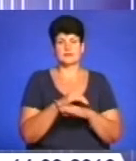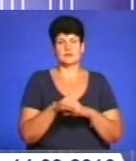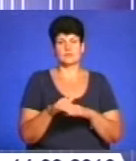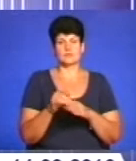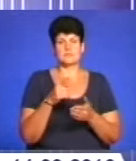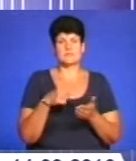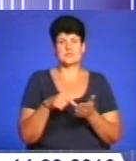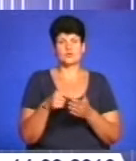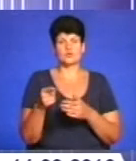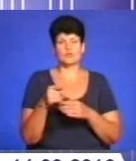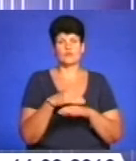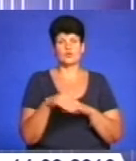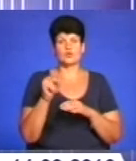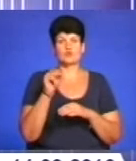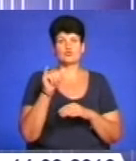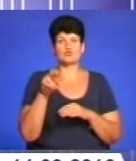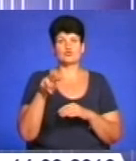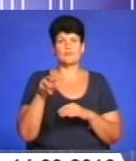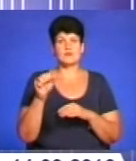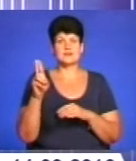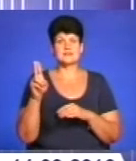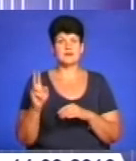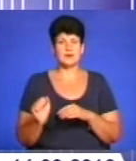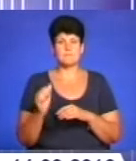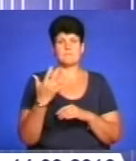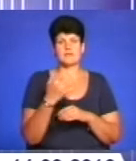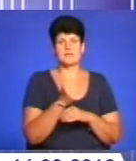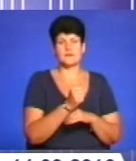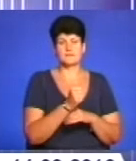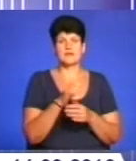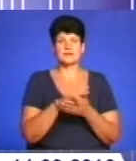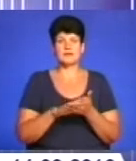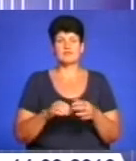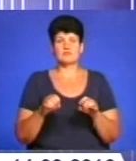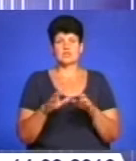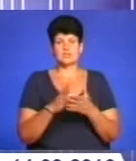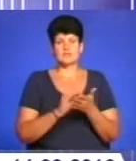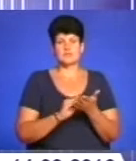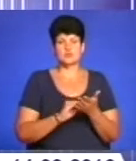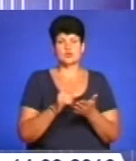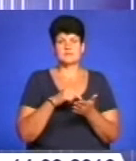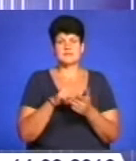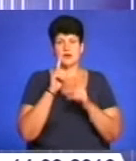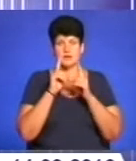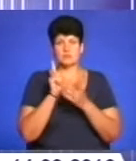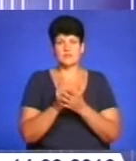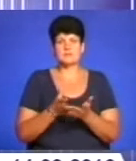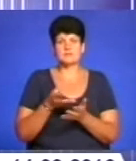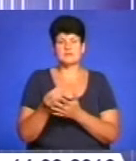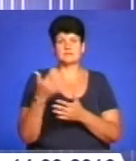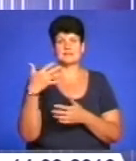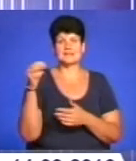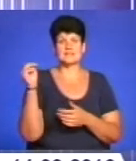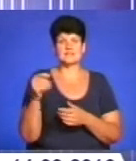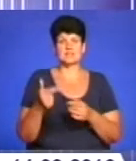міста Тернопіль, вулиця Чумацька, 5А. Далі в рішенні вказано, що міська рада повинна сплатити близько 50 тисяч